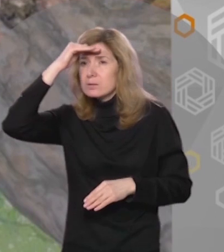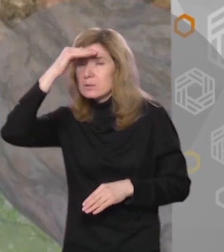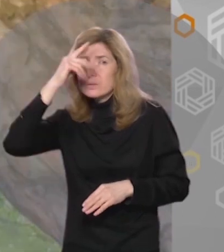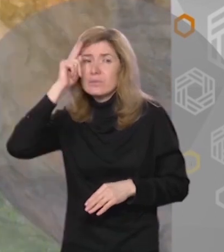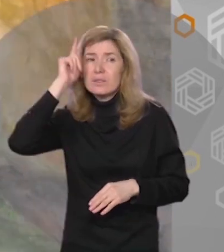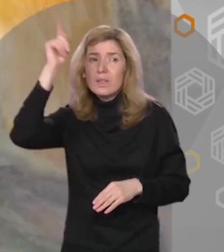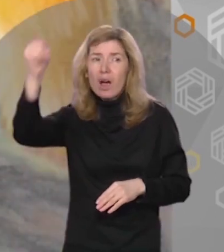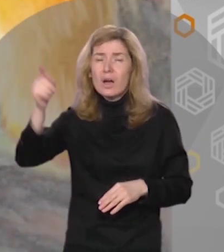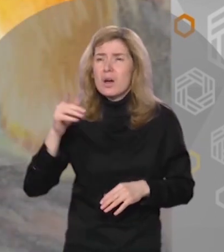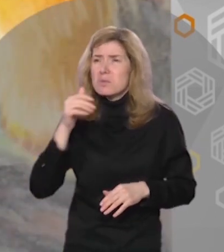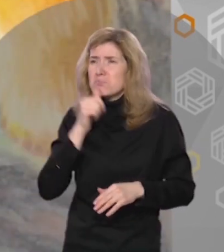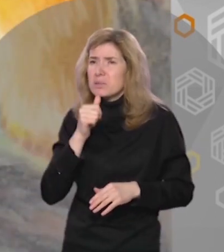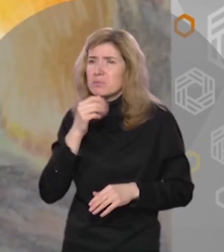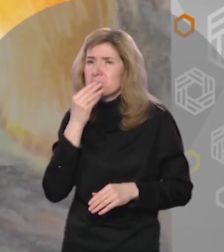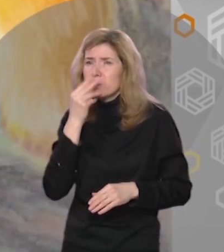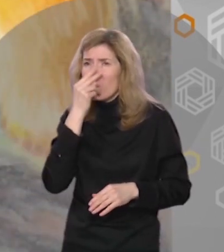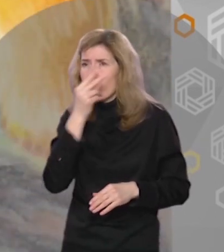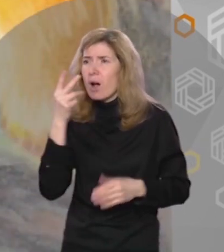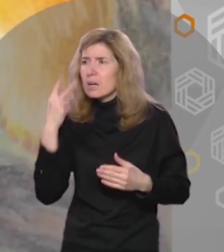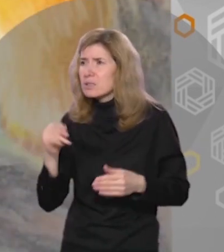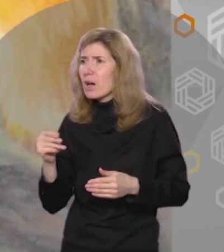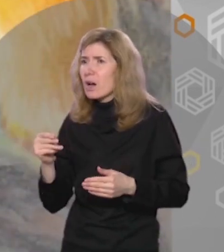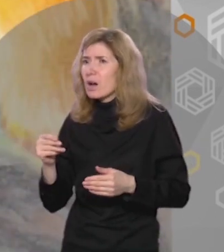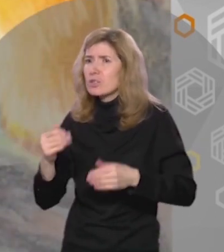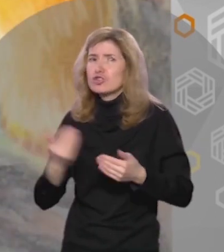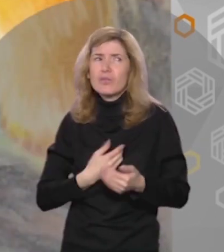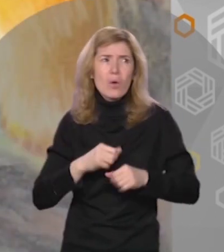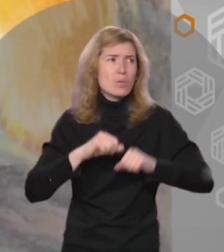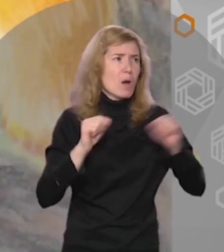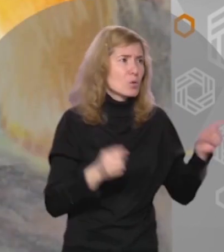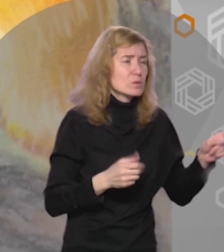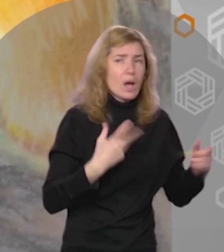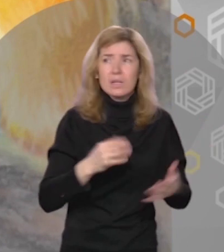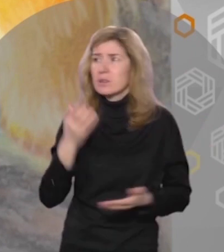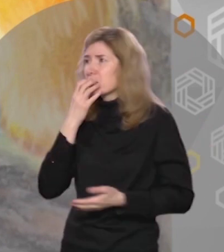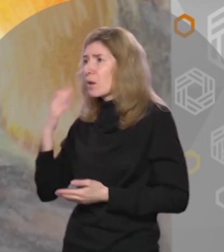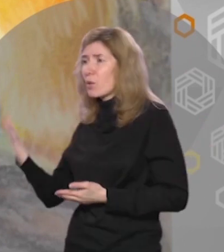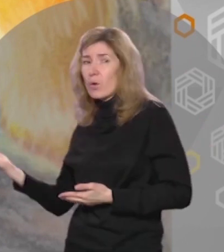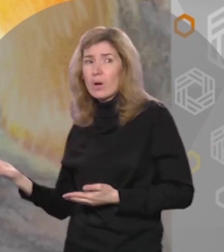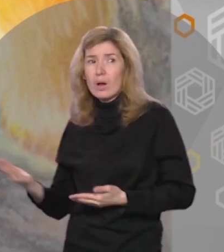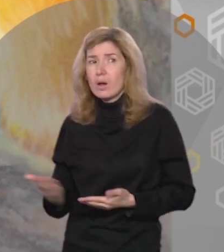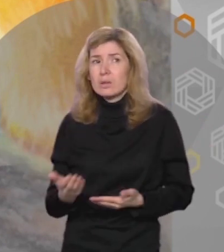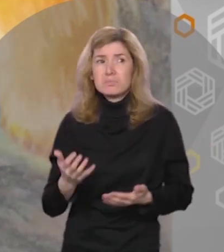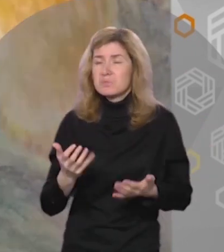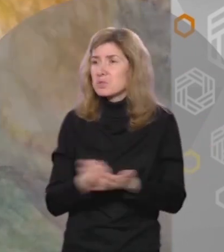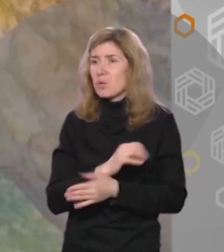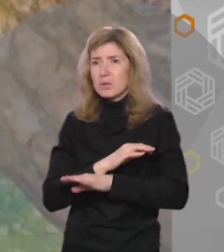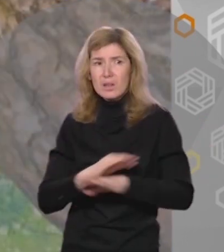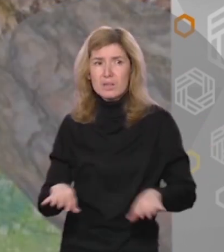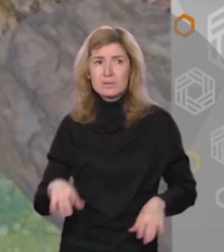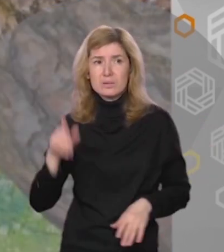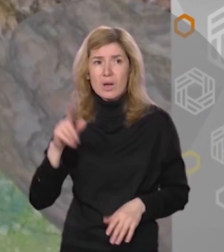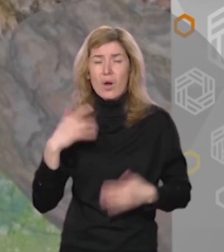синеватые дали Все пыталась выведать, где живет мороз, а где тепло Но это ей не удалось